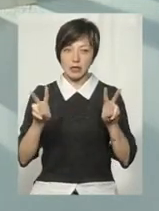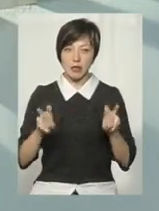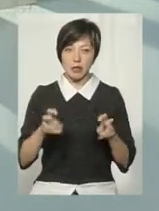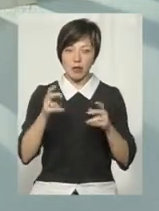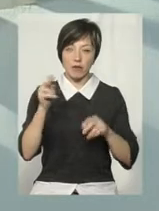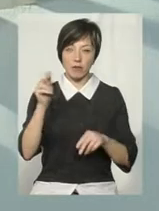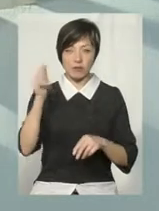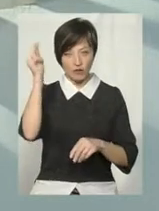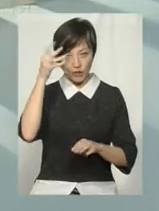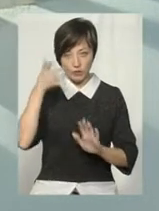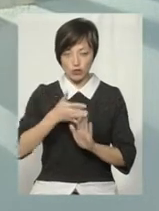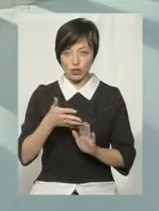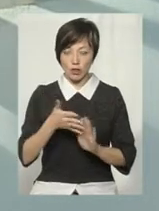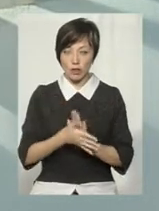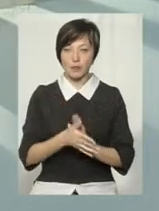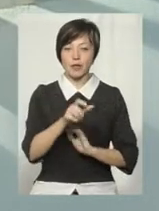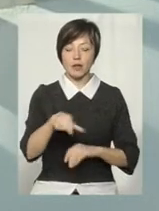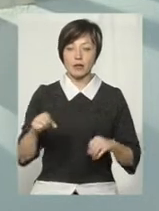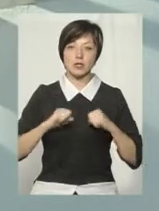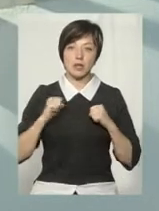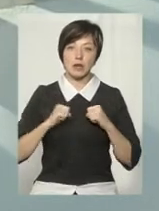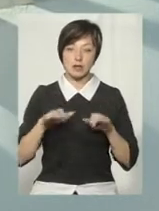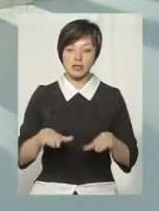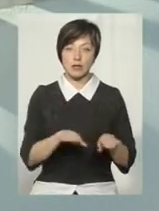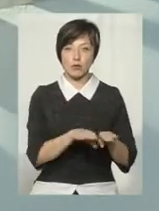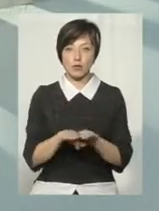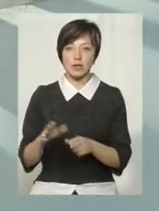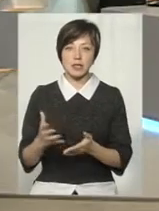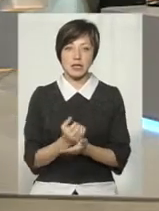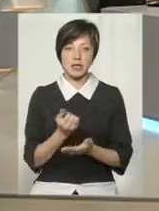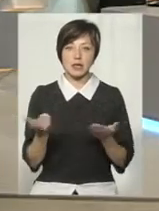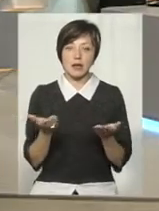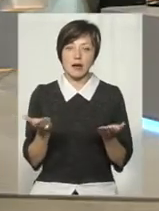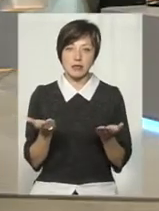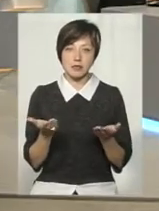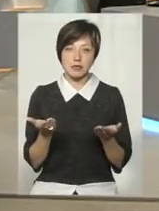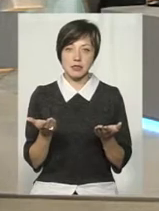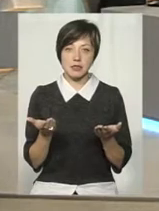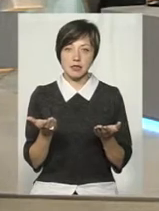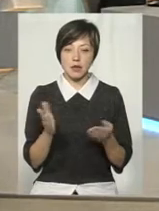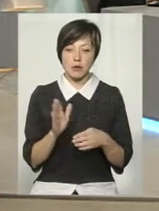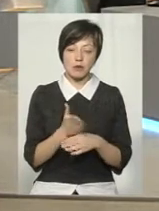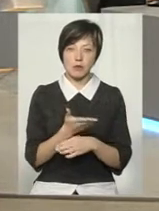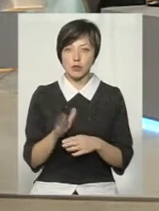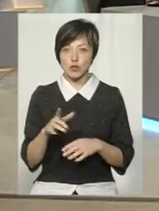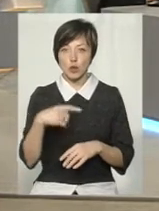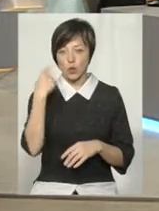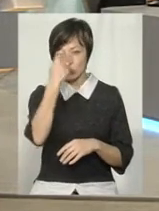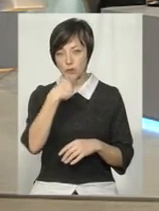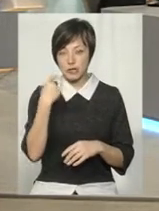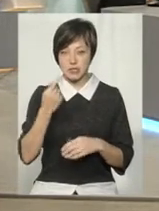вивчена. Тобто, все ж таки, люди стараються на місцевому рівні знайти якісь такі міжміссобистісні